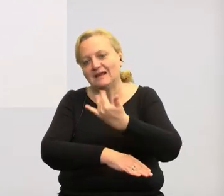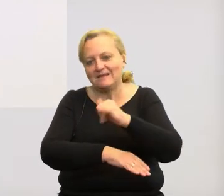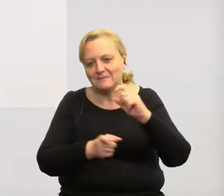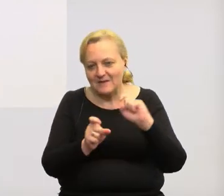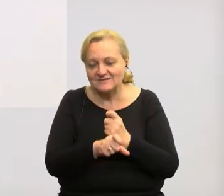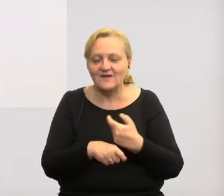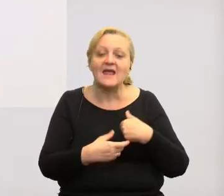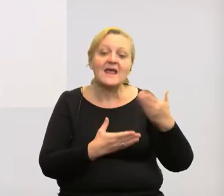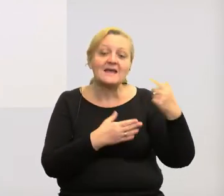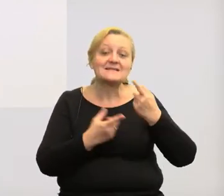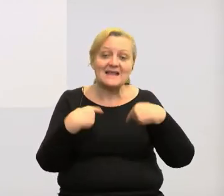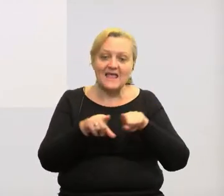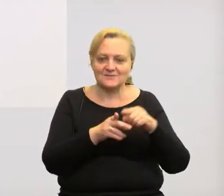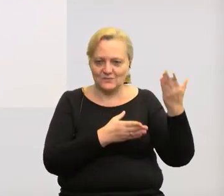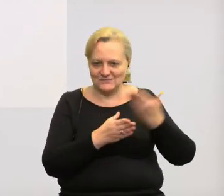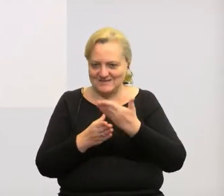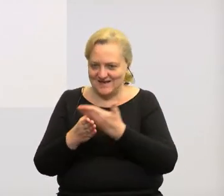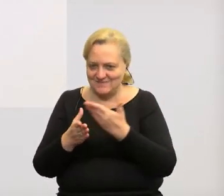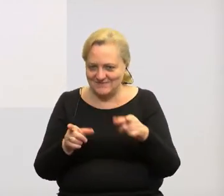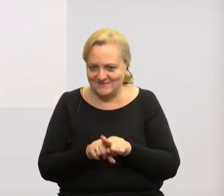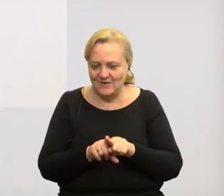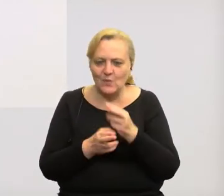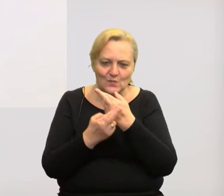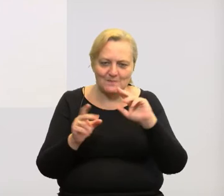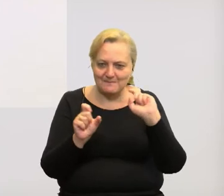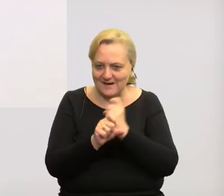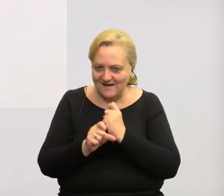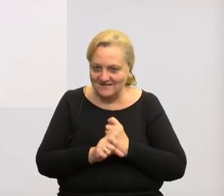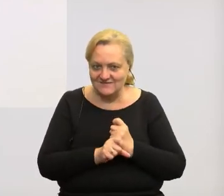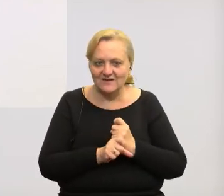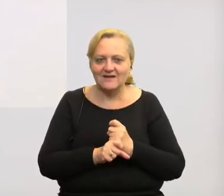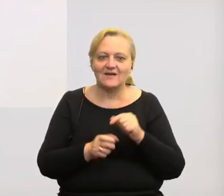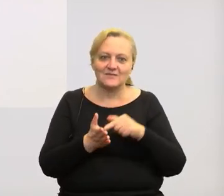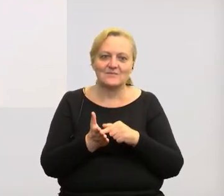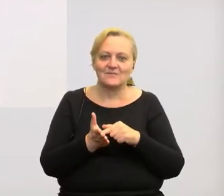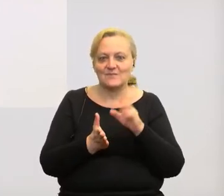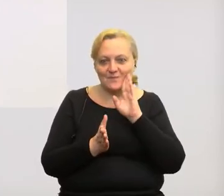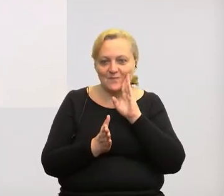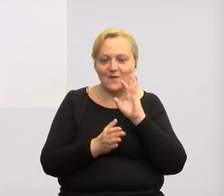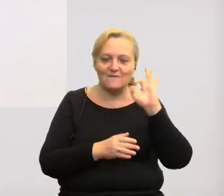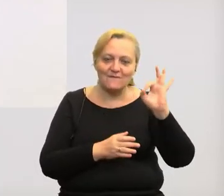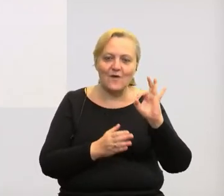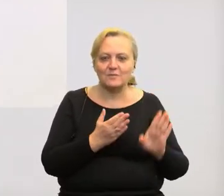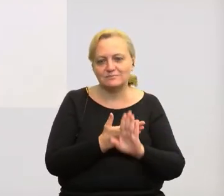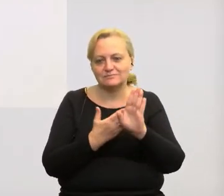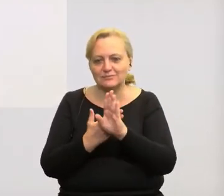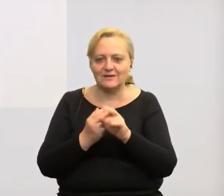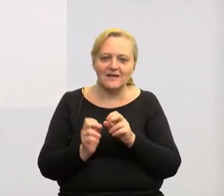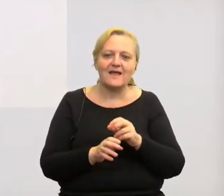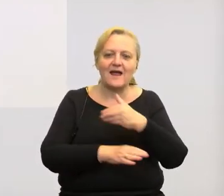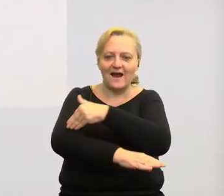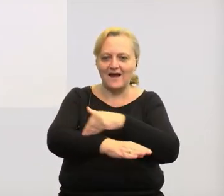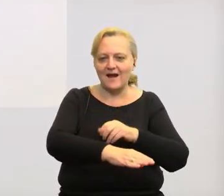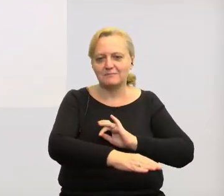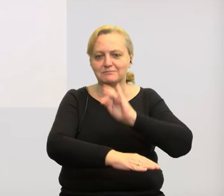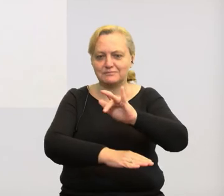zaprosiłabym różne zespoły z różnych krajów, które po prostu podróżowałby ze swoimi spektaklami i razem w różnych